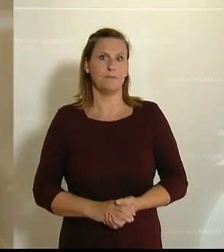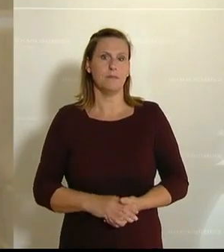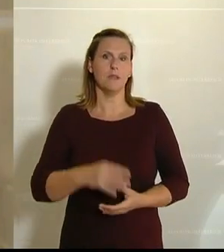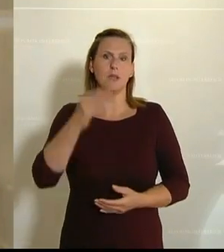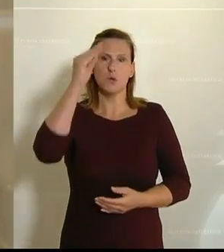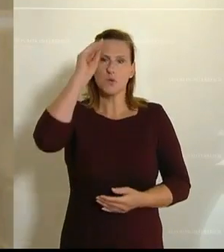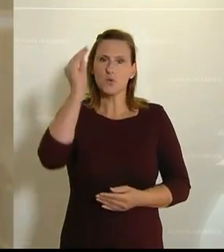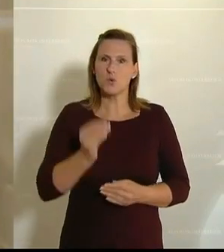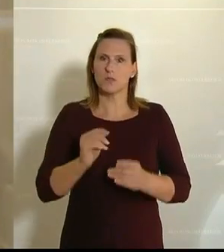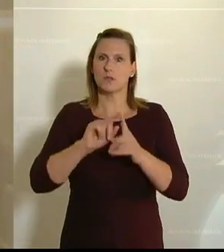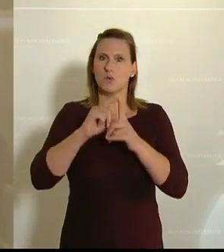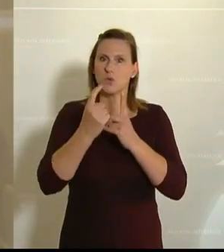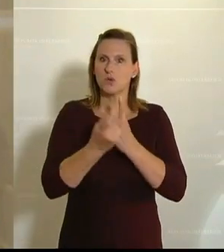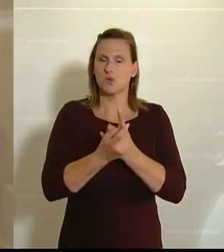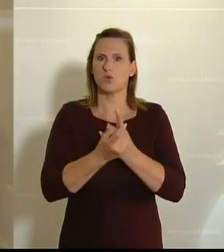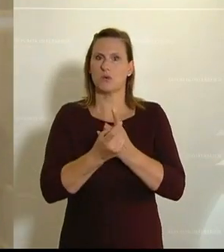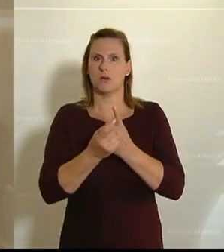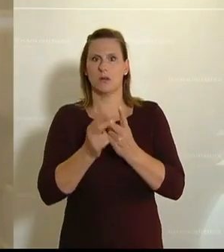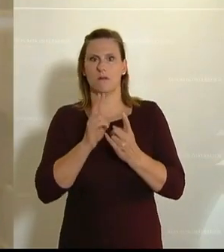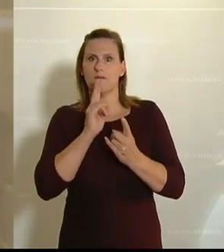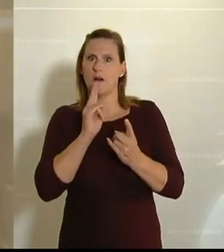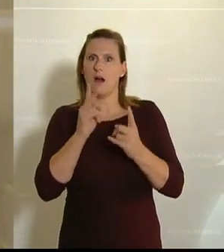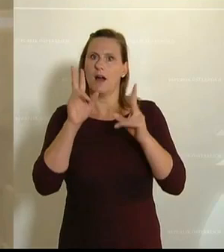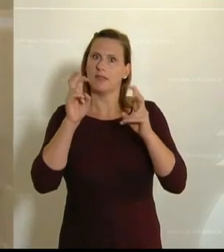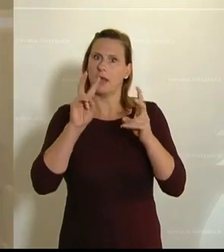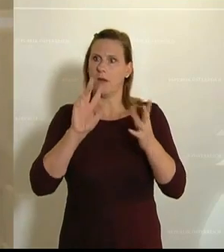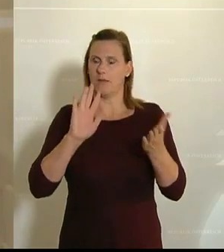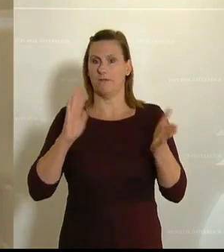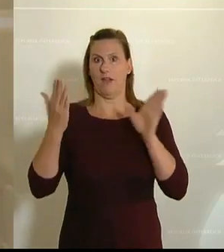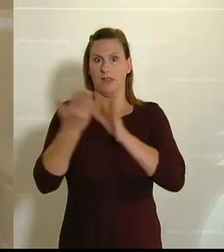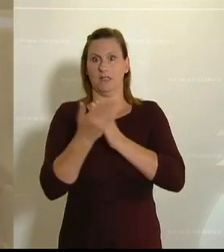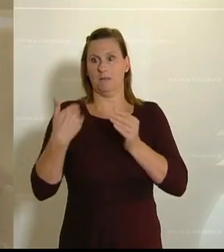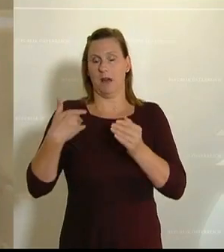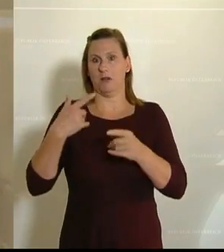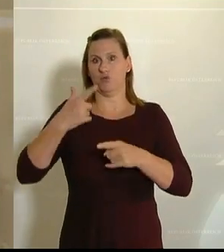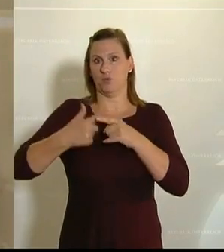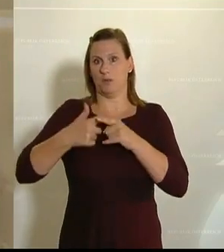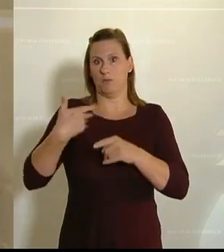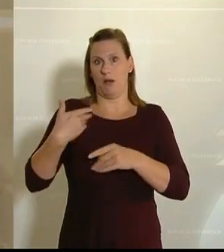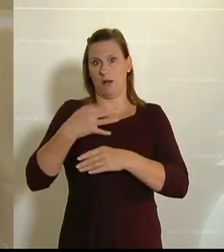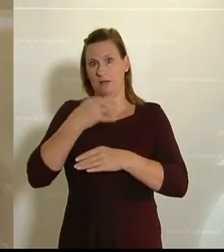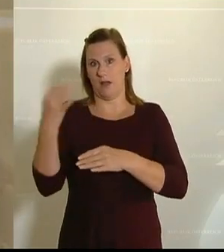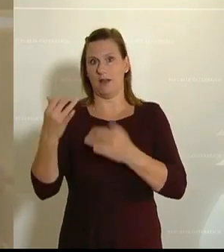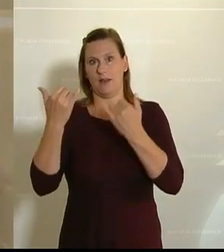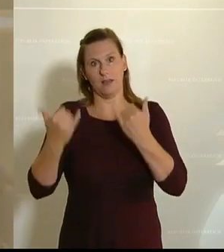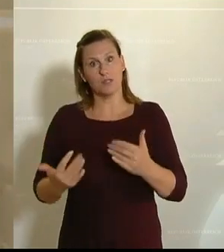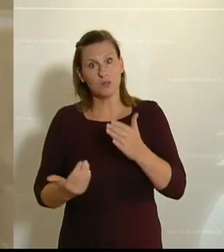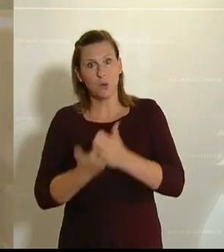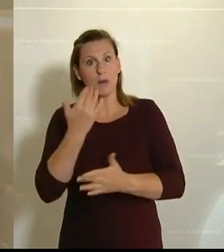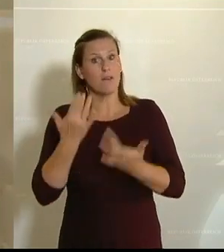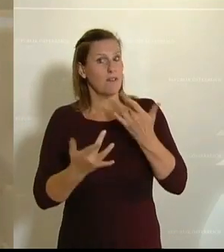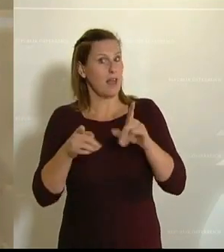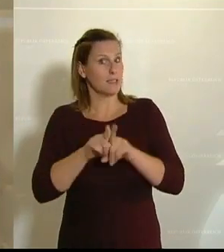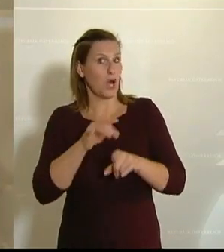ein wirklich abrupter Themenwechsel im Vergleich zu den letzten Stunden und vor allem Tagen, aber vielleicht auch nicht,